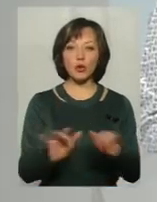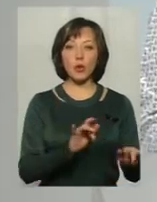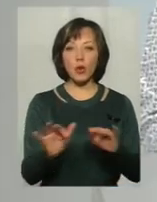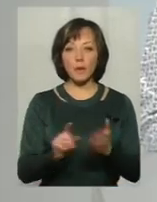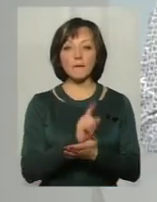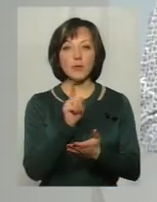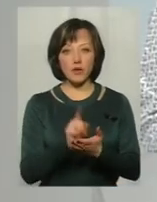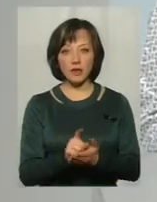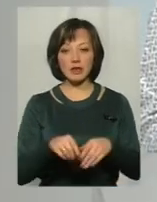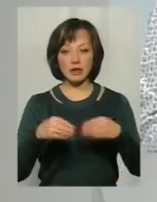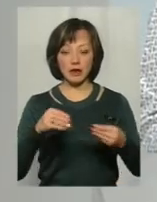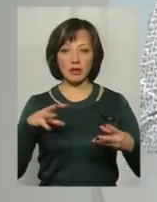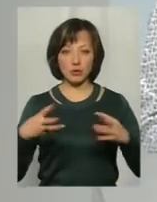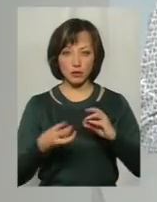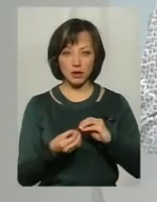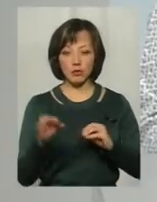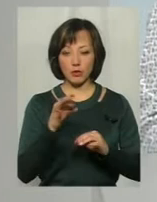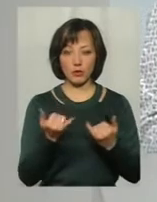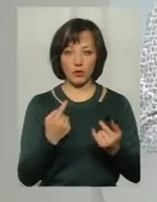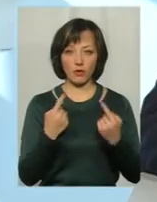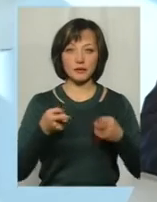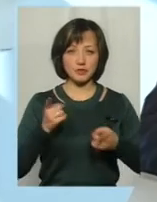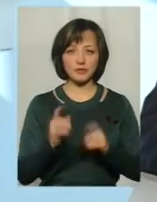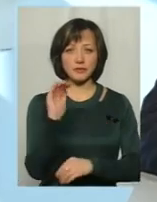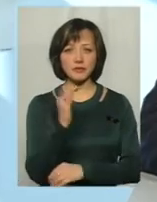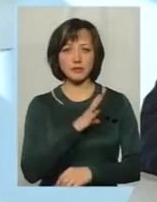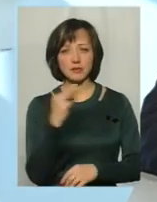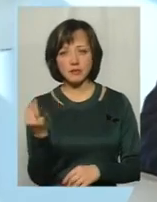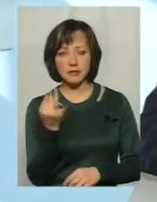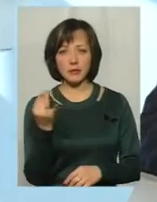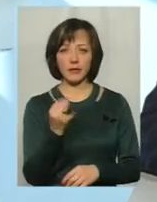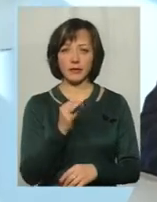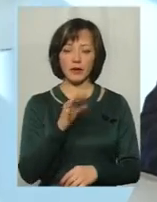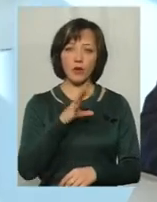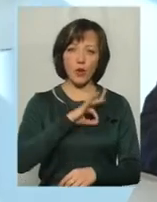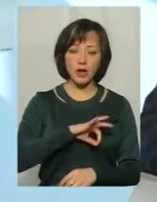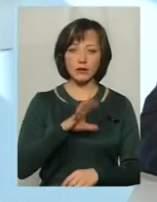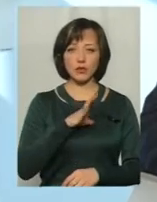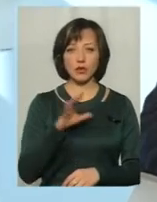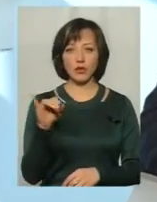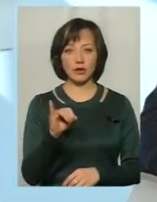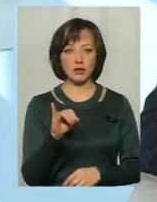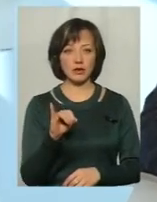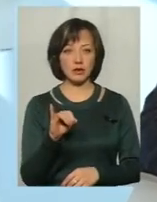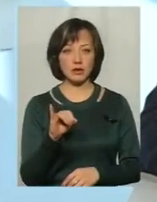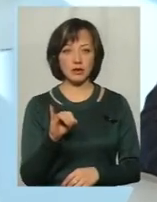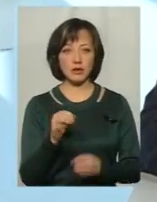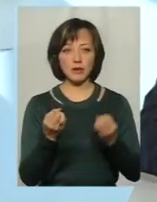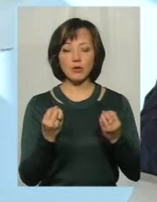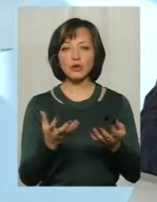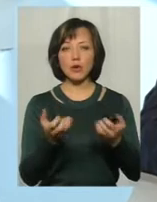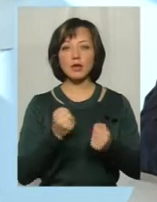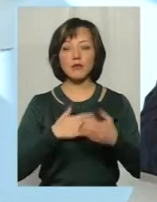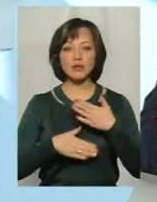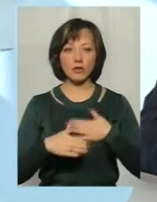повинні дати ці результати, про які ми говоримо, щоб дійсно дитині було цікаво, дитині було корисно, і вона просто отримала